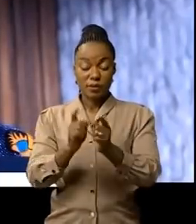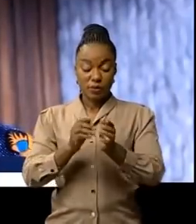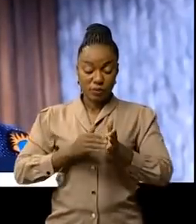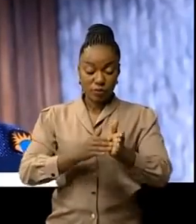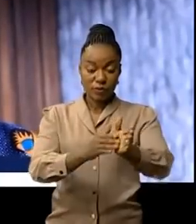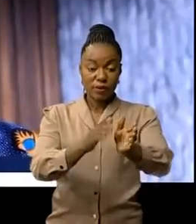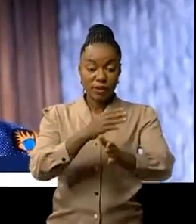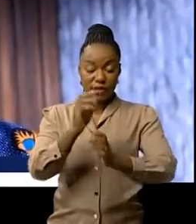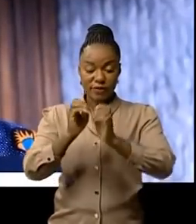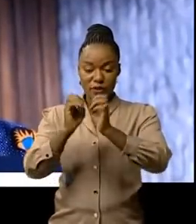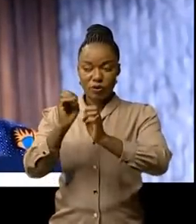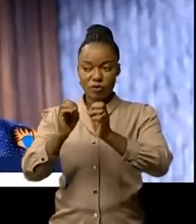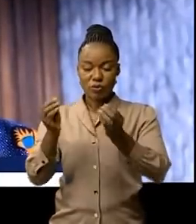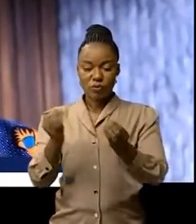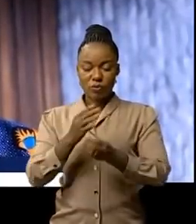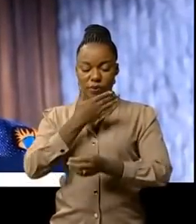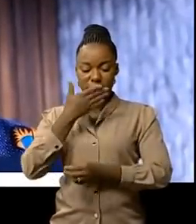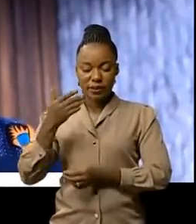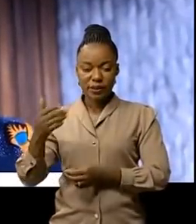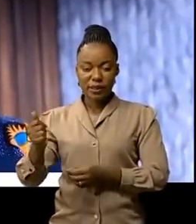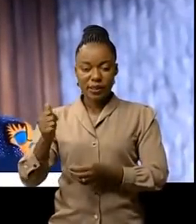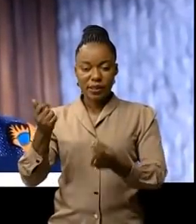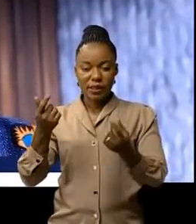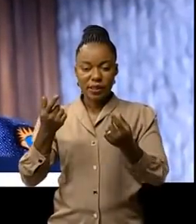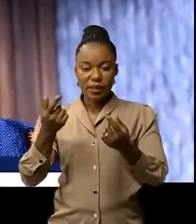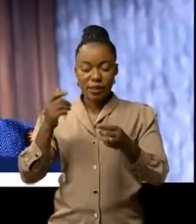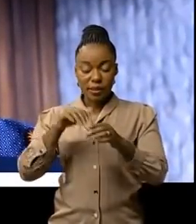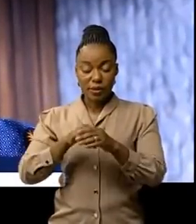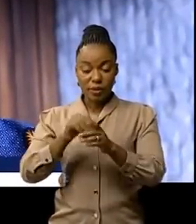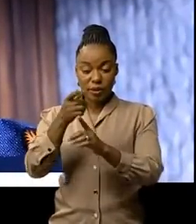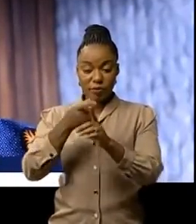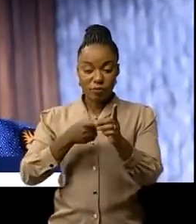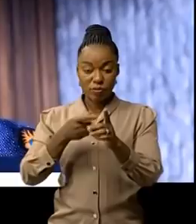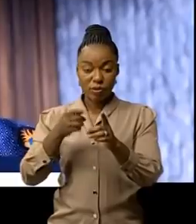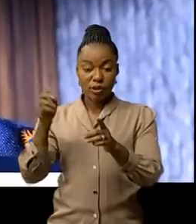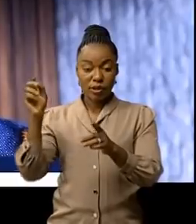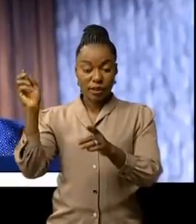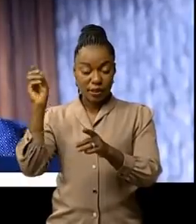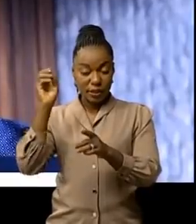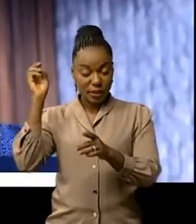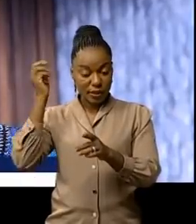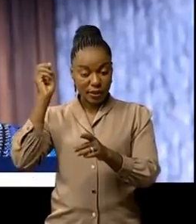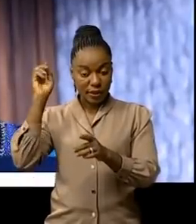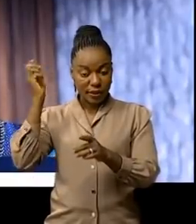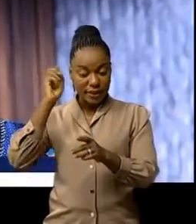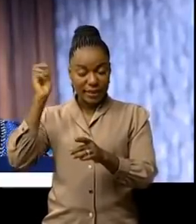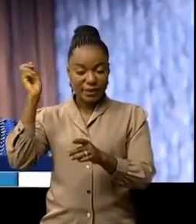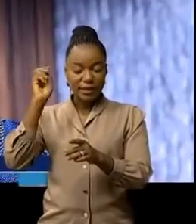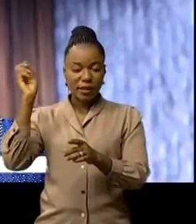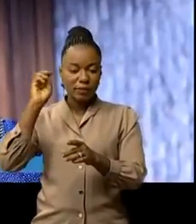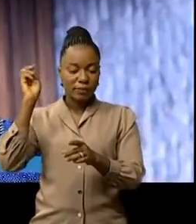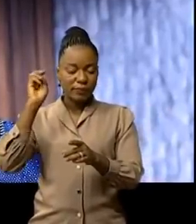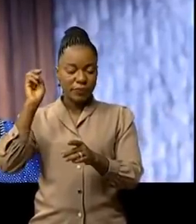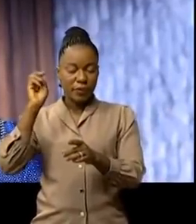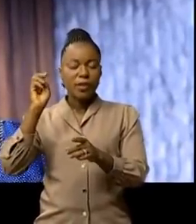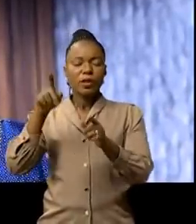'évaluation parce que en effet c'est au mois de décembre que le FIED va avoir lieu mais d'ici décembre il faut